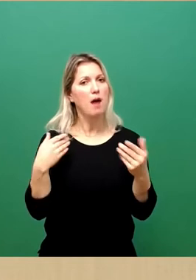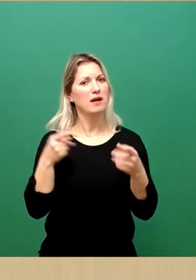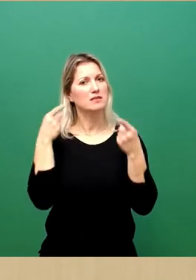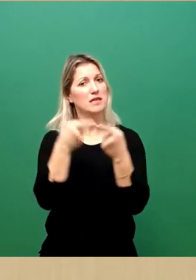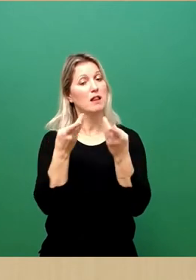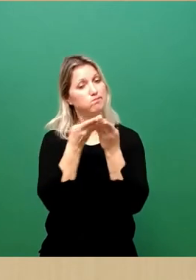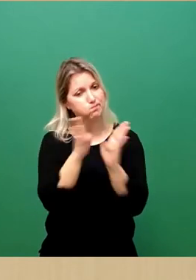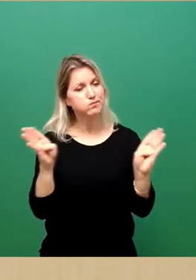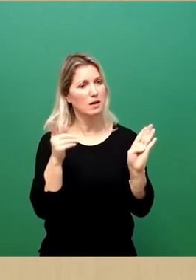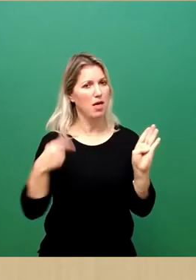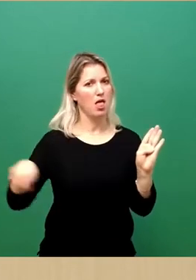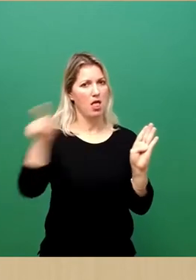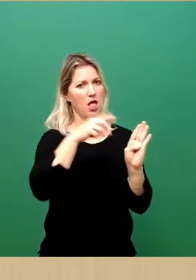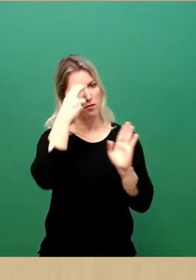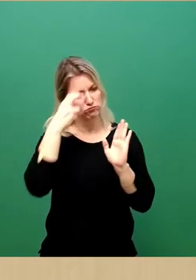wir diesen aber ebenfalls zu.